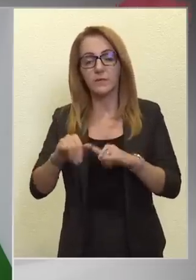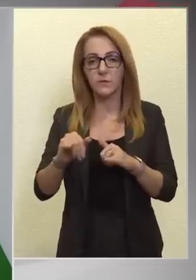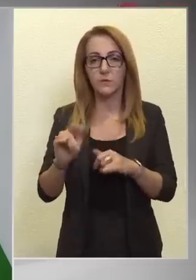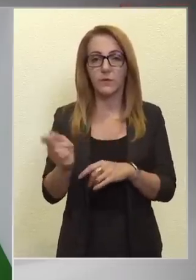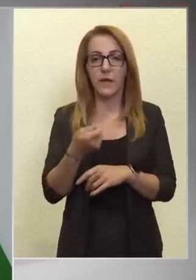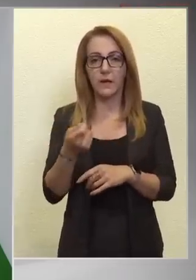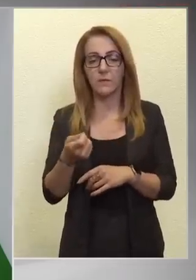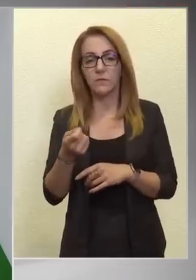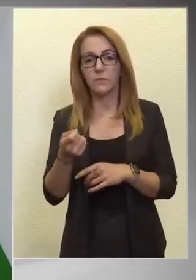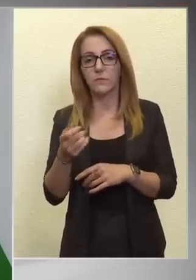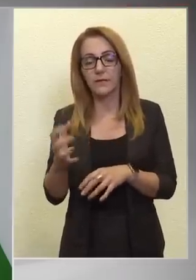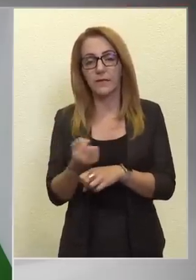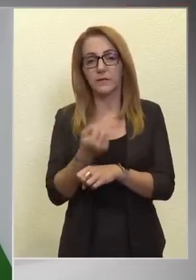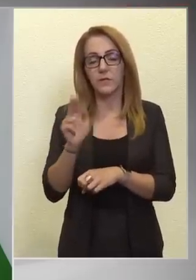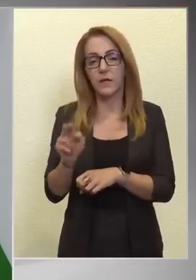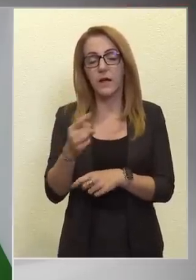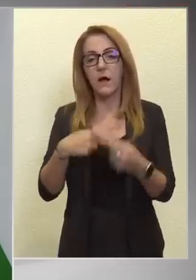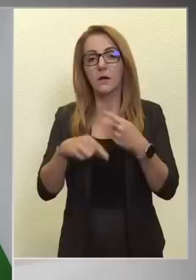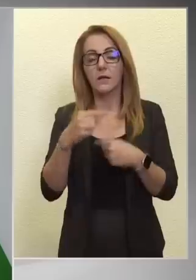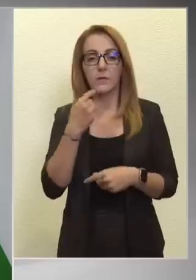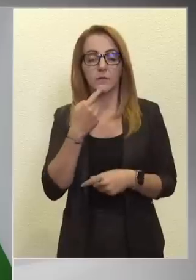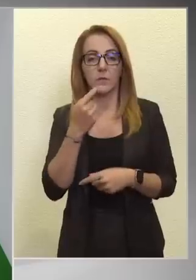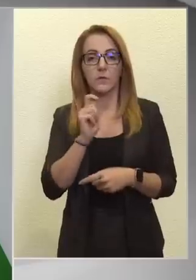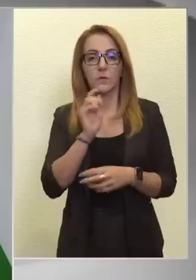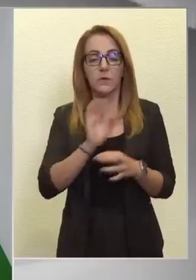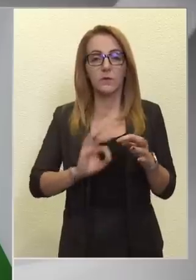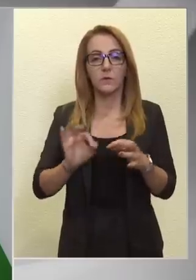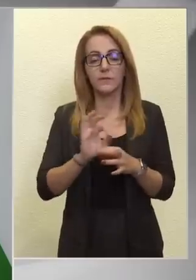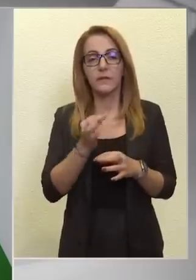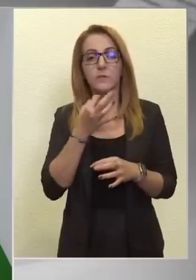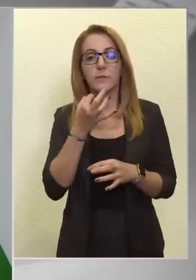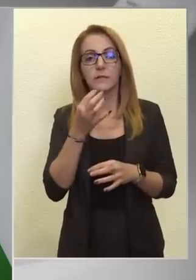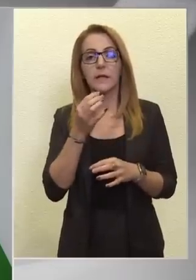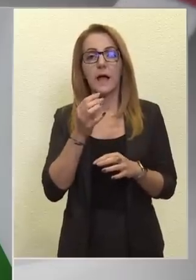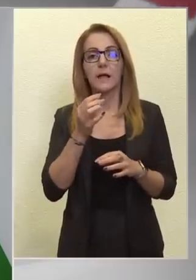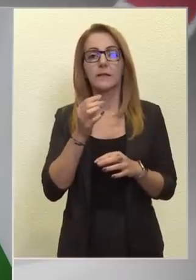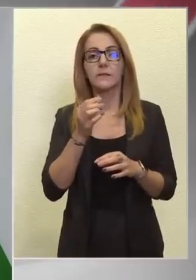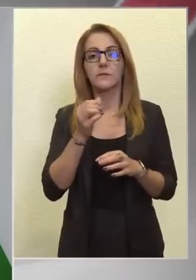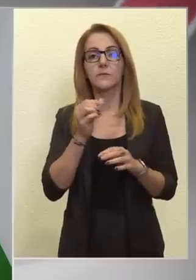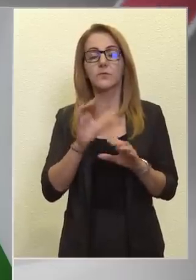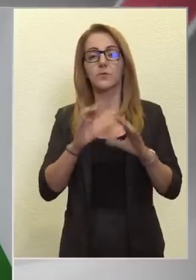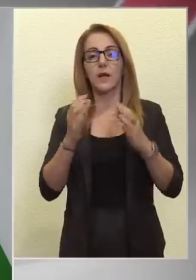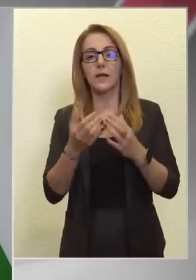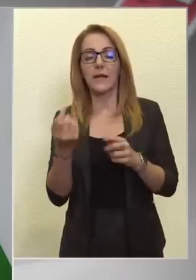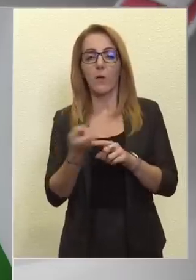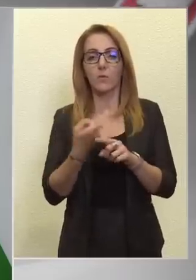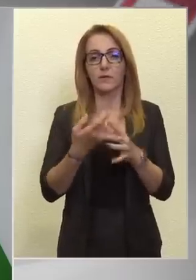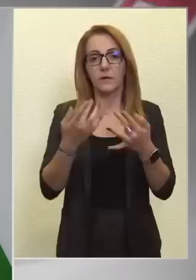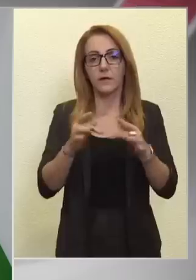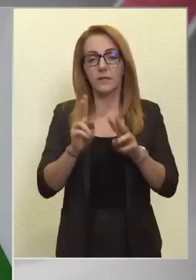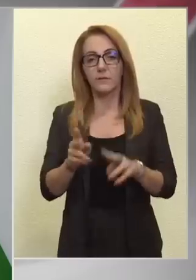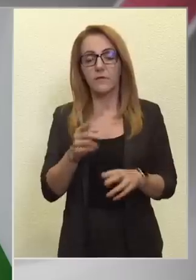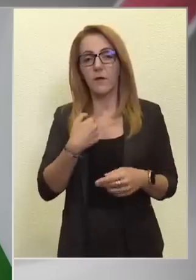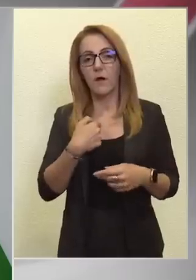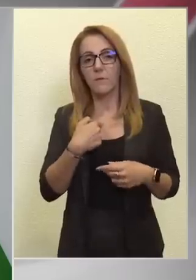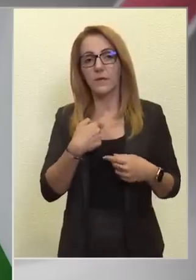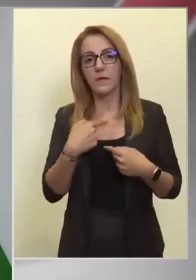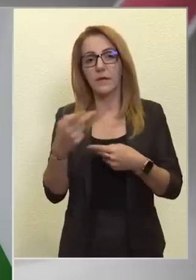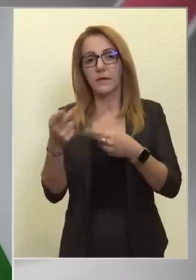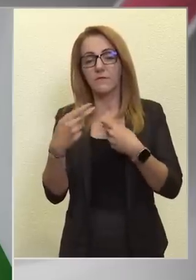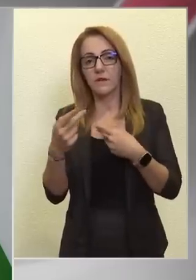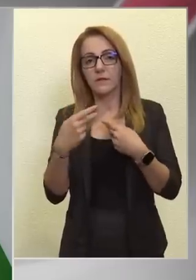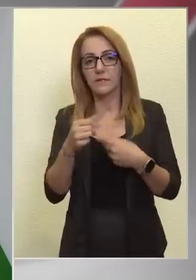megnyerésére, hanem azt mondtuk, hogy Magyarország egy speciális geopolitikai helyzetben van, hogyha mi fegyvert szállítunk, akkor azt csak és kizállag